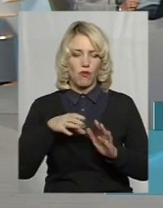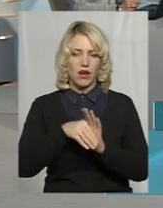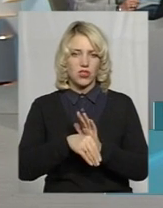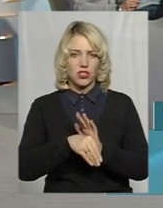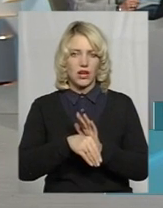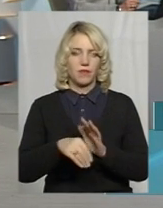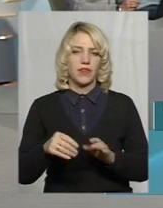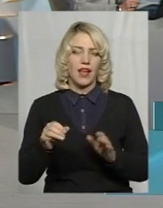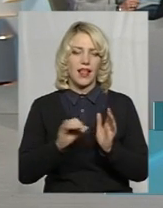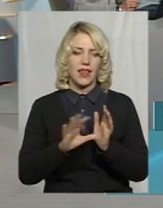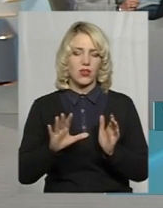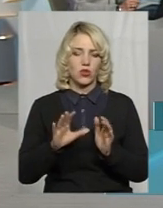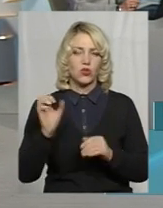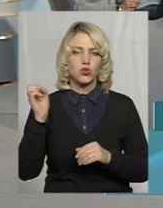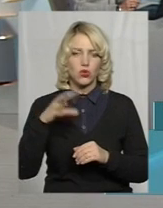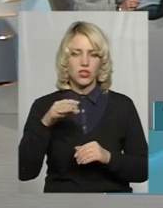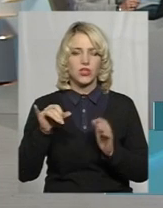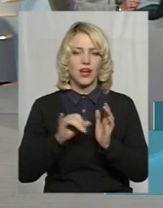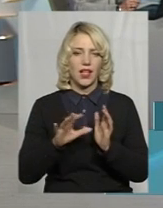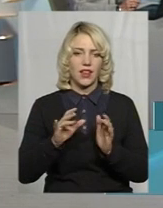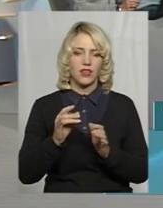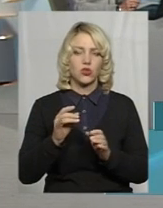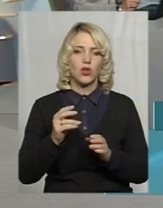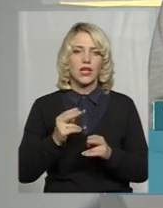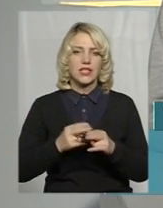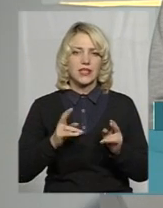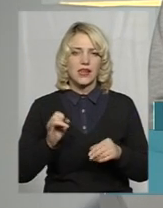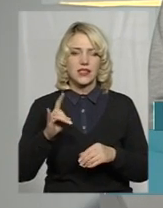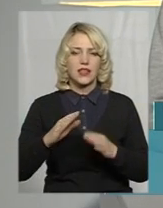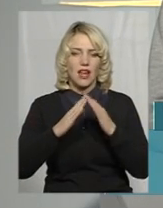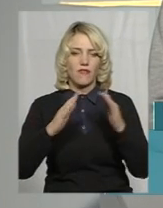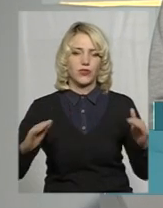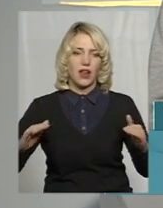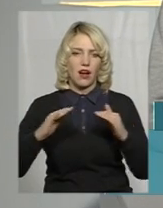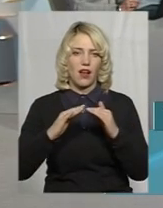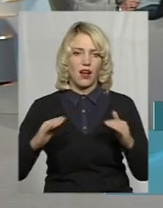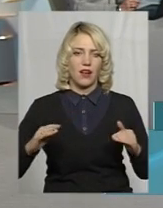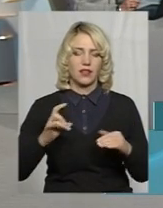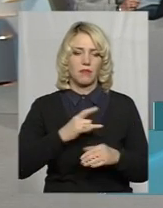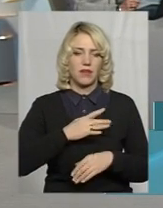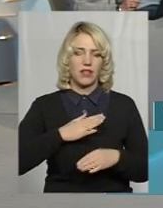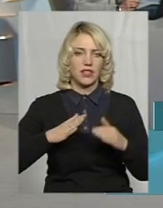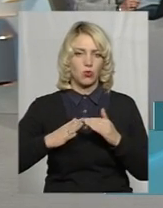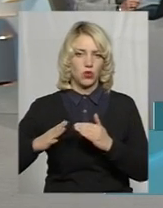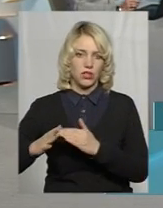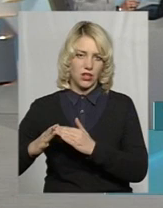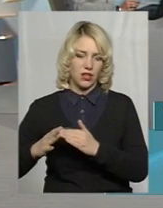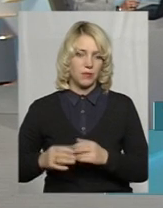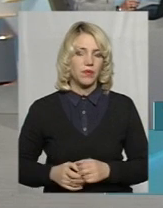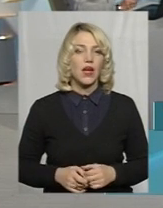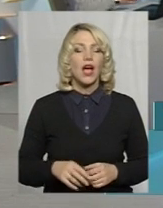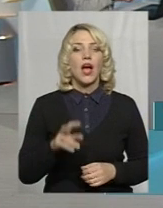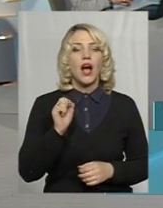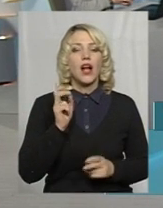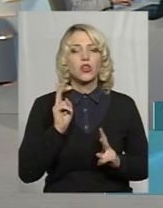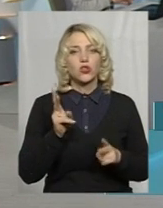сонячних електростанцій на дахах і фасадах приватних житлових будинків. А хто